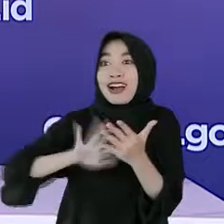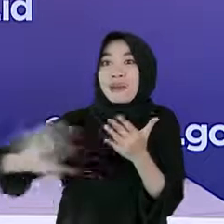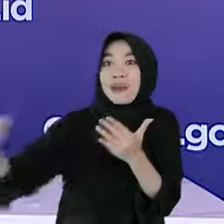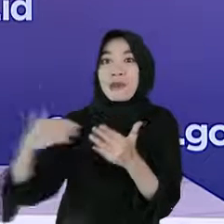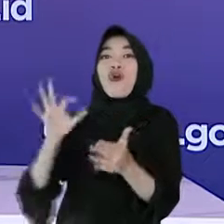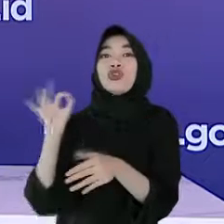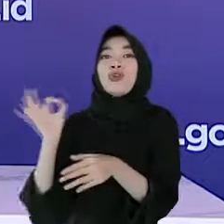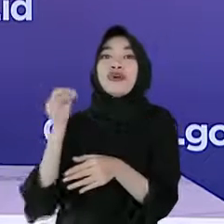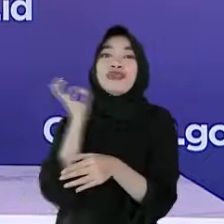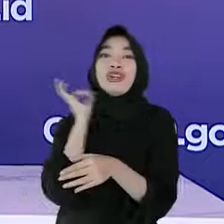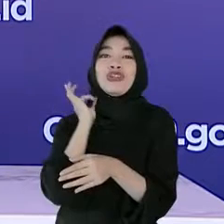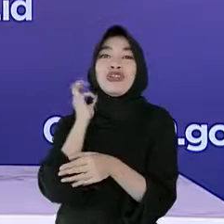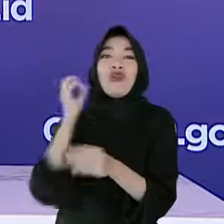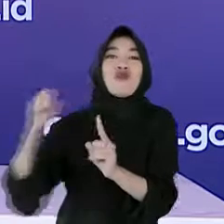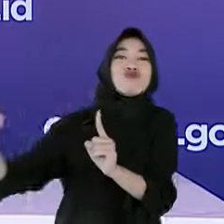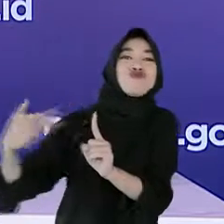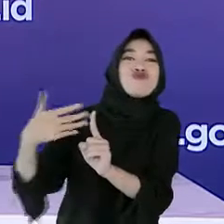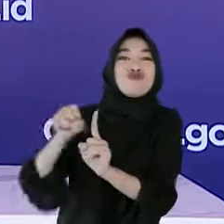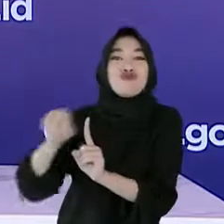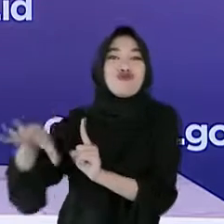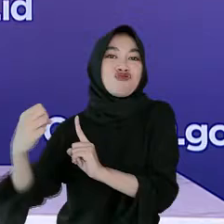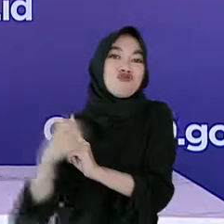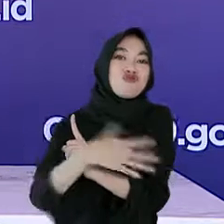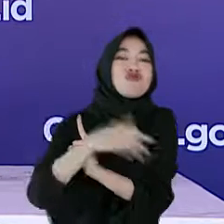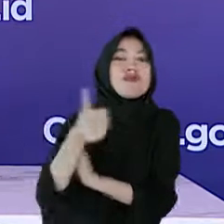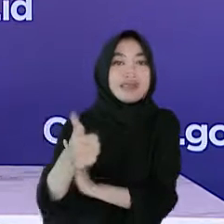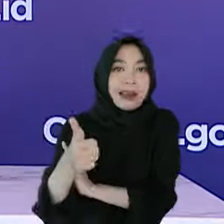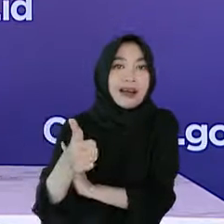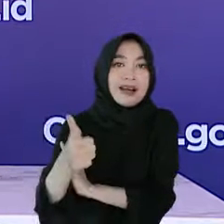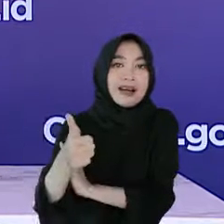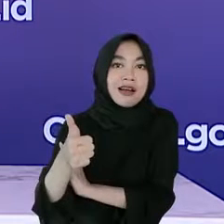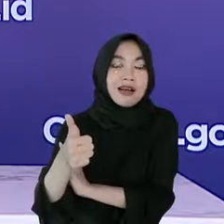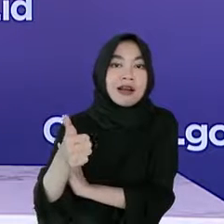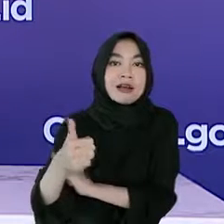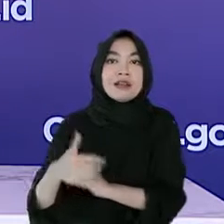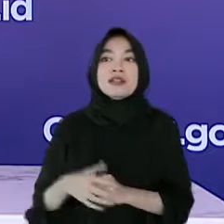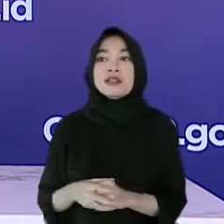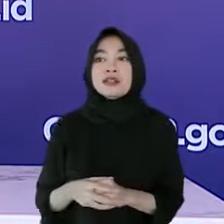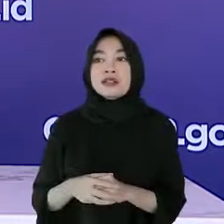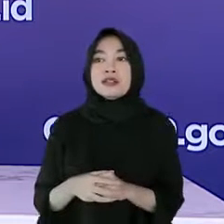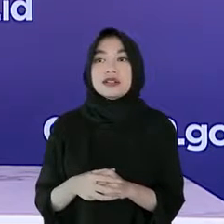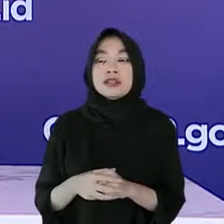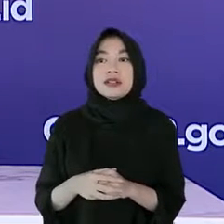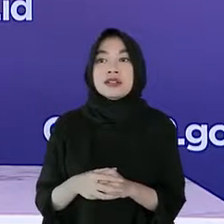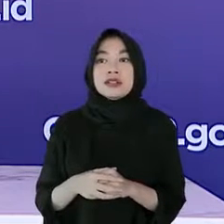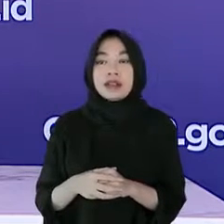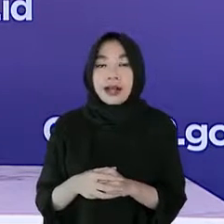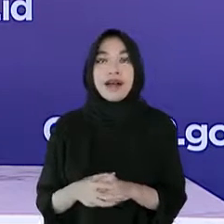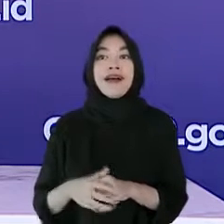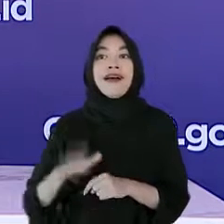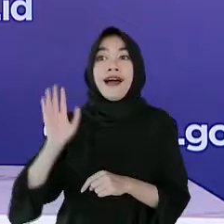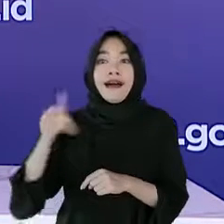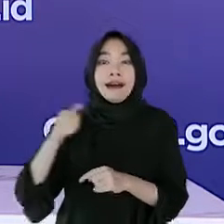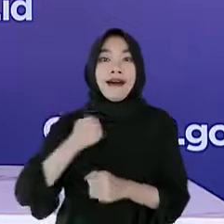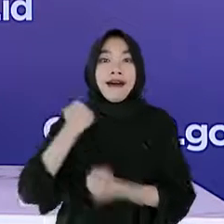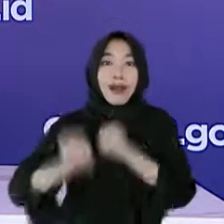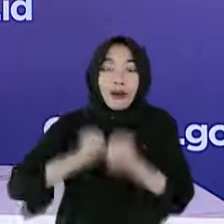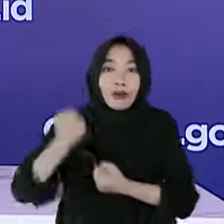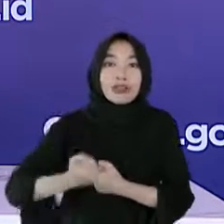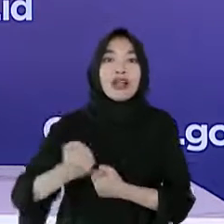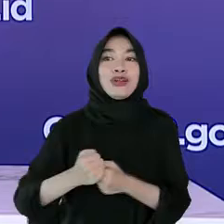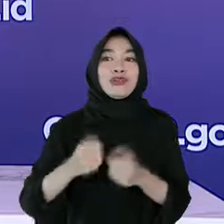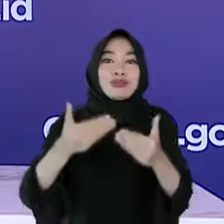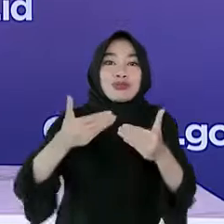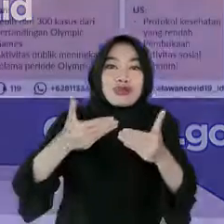meningkat saat ini. Terlebih, saat ini kita juga mulai melakukan pembukaan aktivitas sosial ekonomi